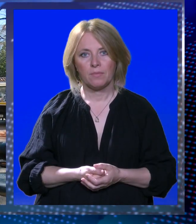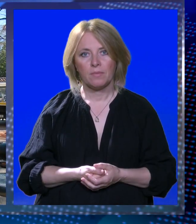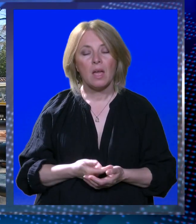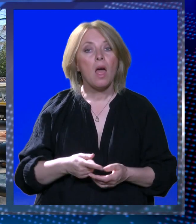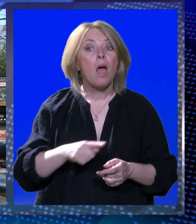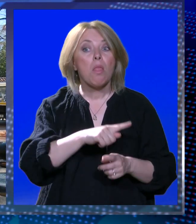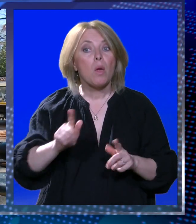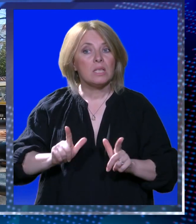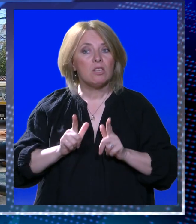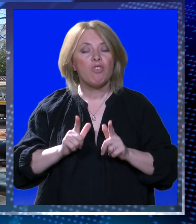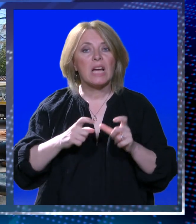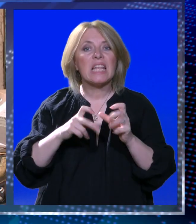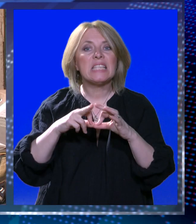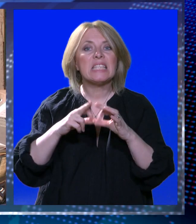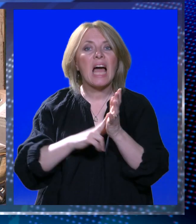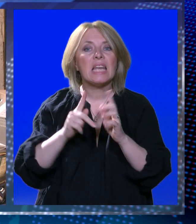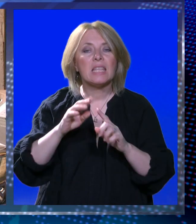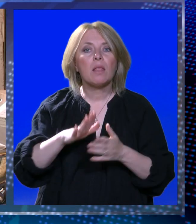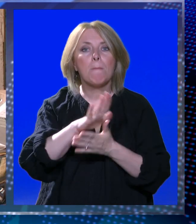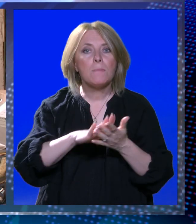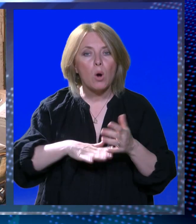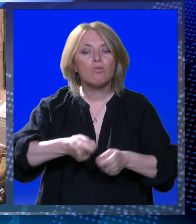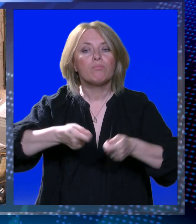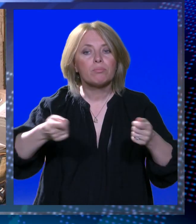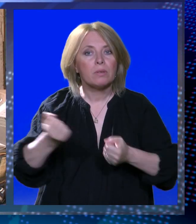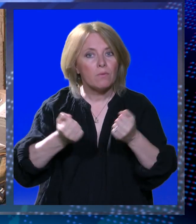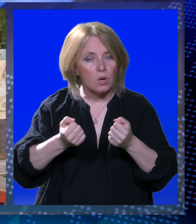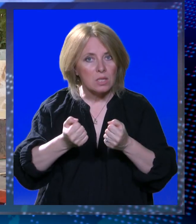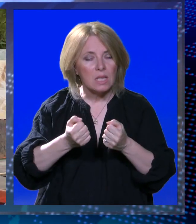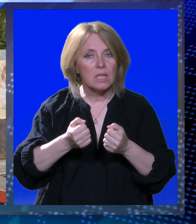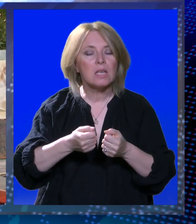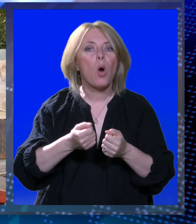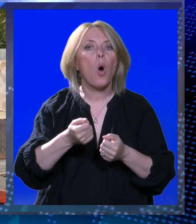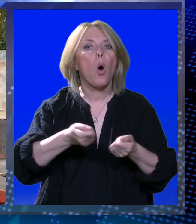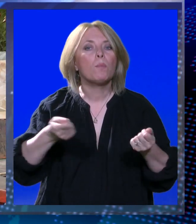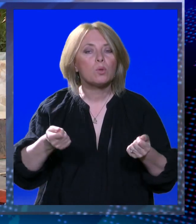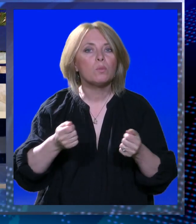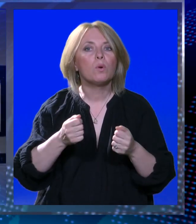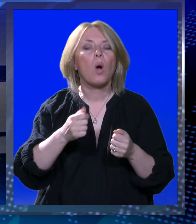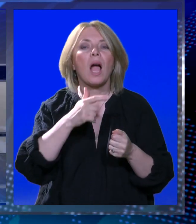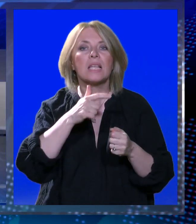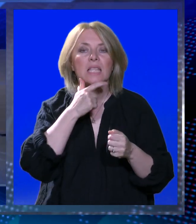Dok se čeka da sanitat krene s obskrbom povijesne jezgre grada, bivši karičari već su u akciji.